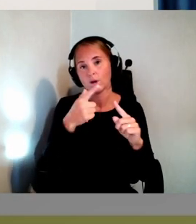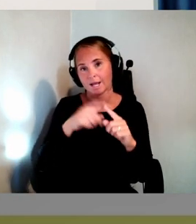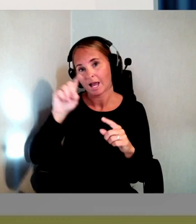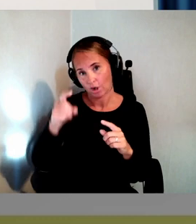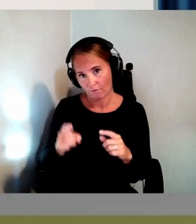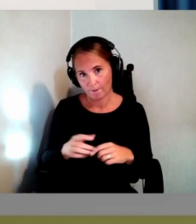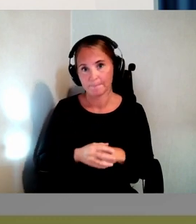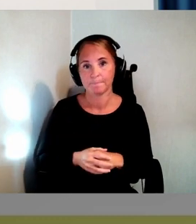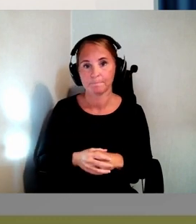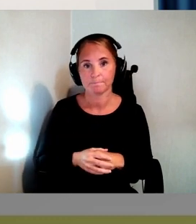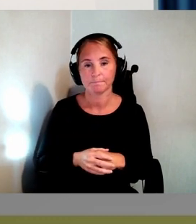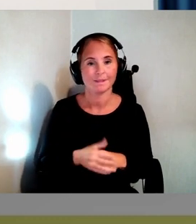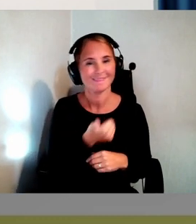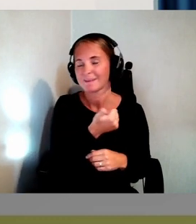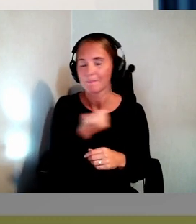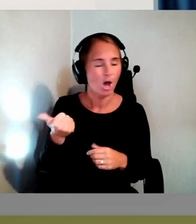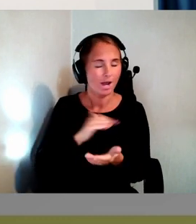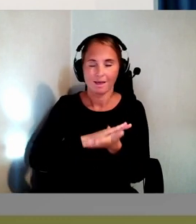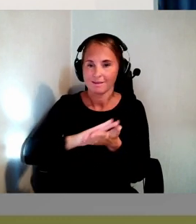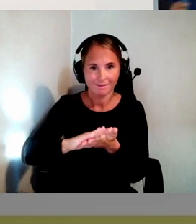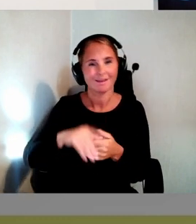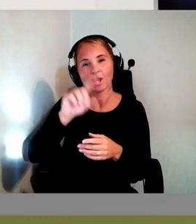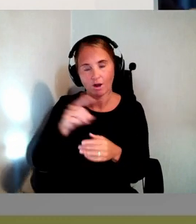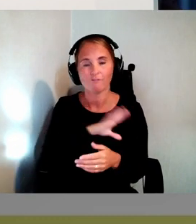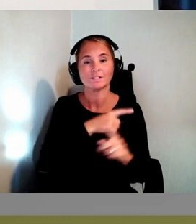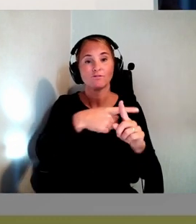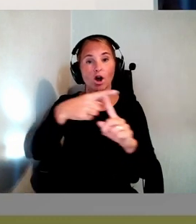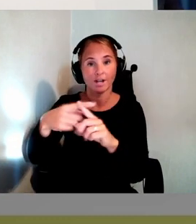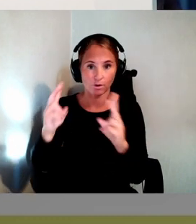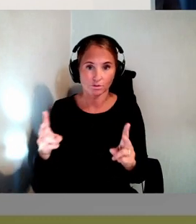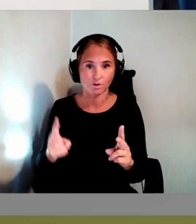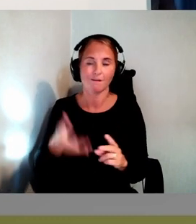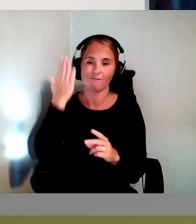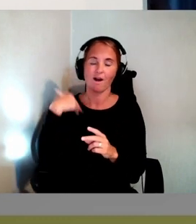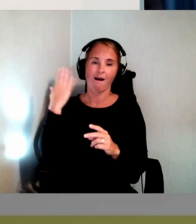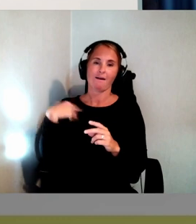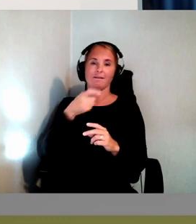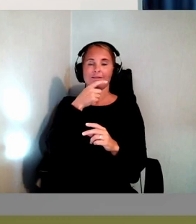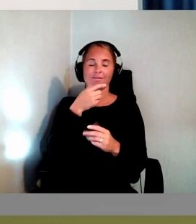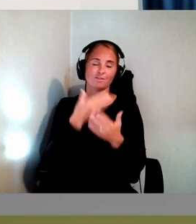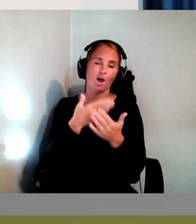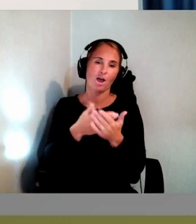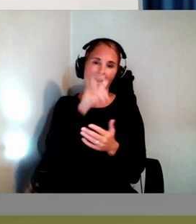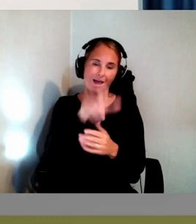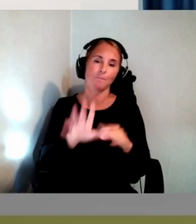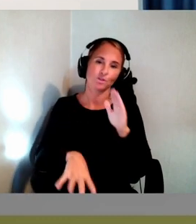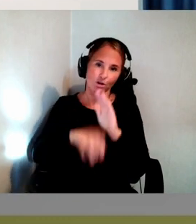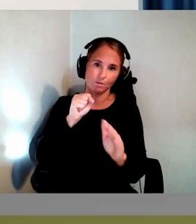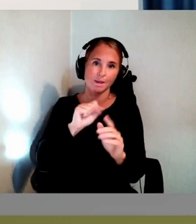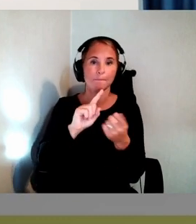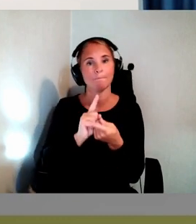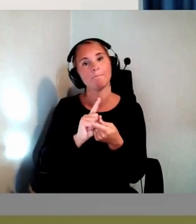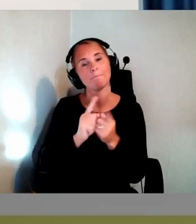Men det är inte bara krav då utan det finns stora fördelar här. De föregående talare har redan varit inne på det lite. Men det blir ju mindre besvär för